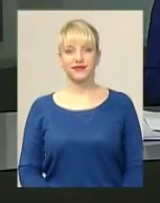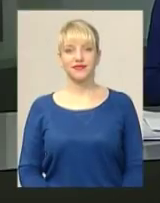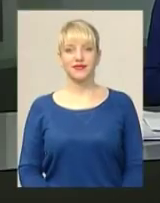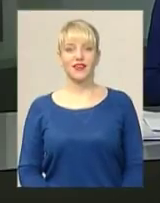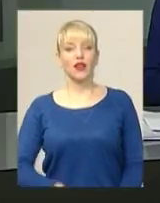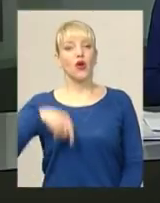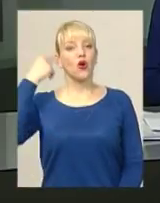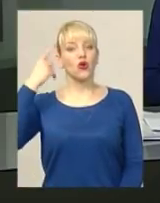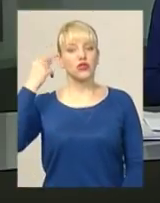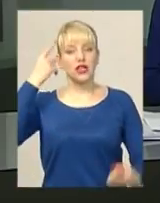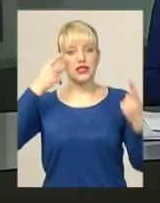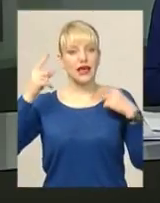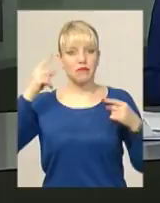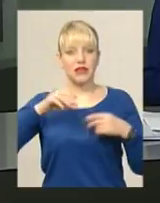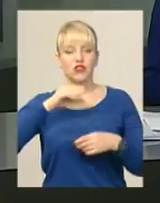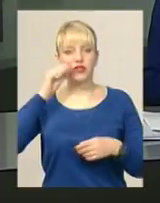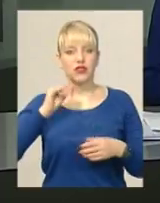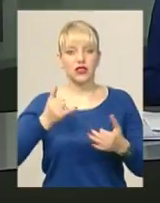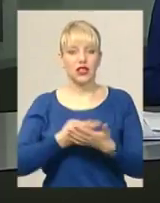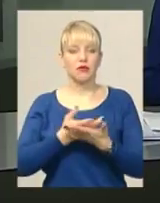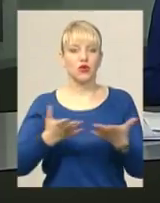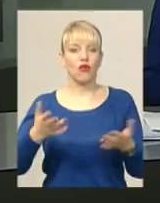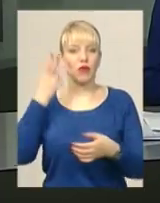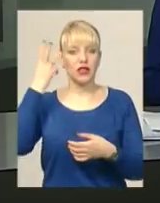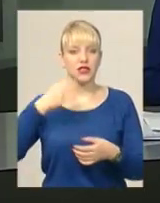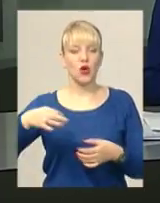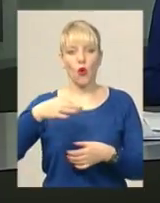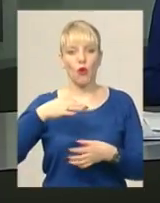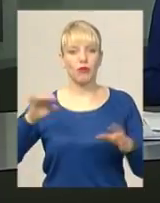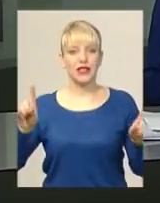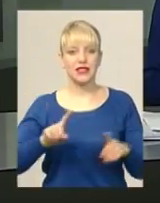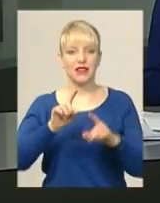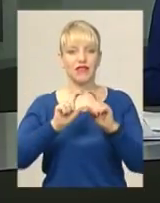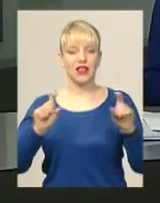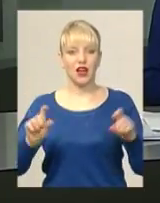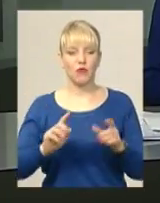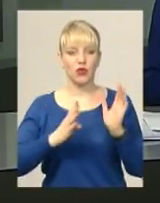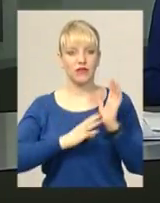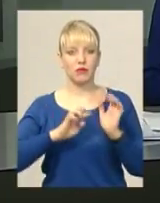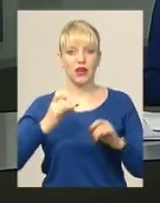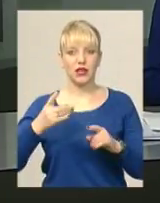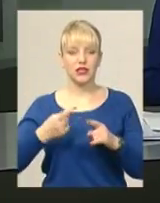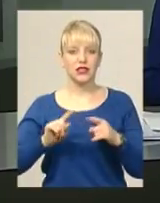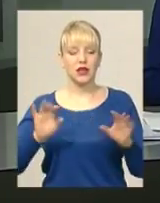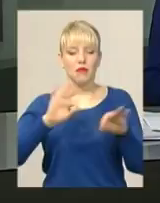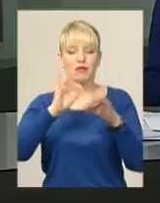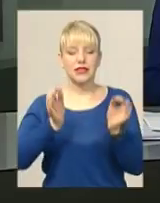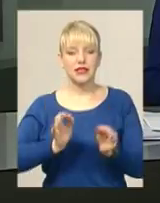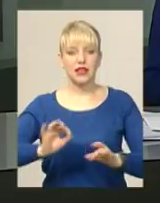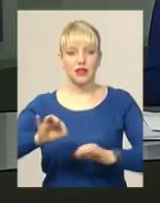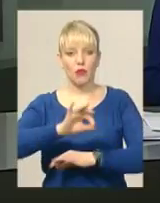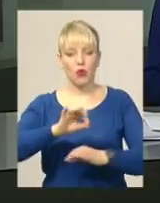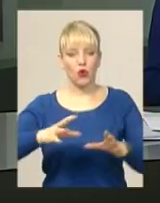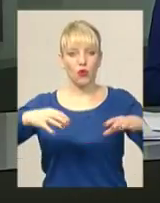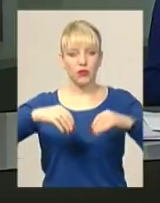Козацький міг Шевченка репрезентують у Хмельницькій обласній філармонії 9 березня. Це мистецький проєкт, що об'єднав і спів, і музику, і